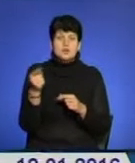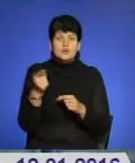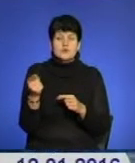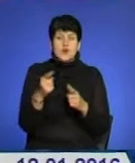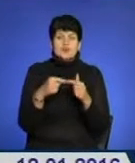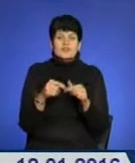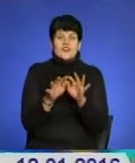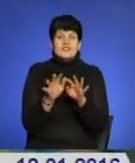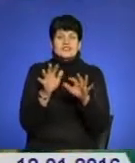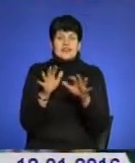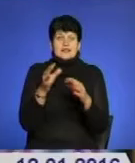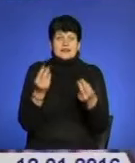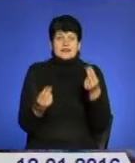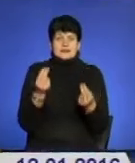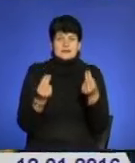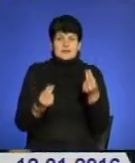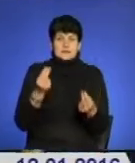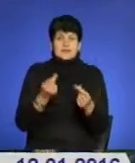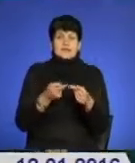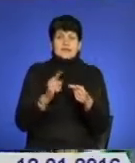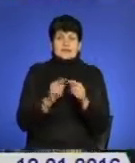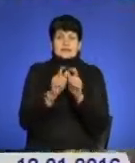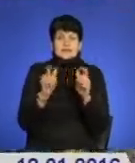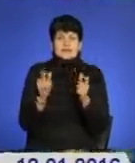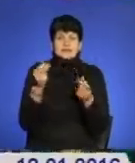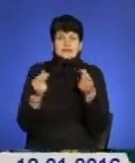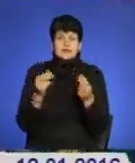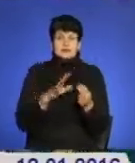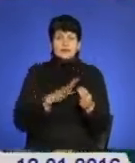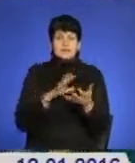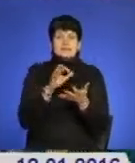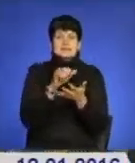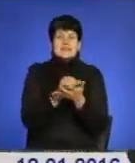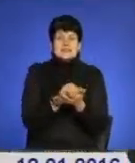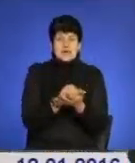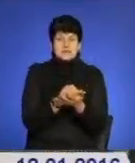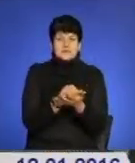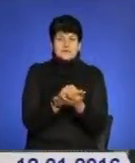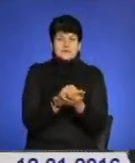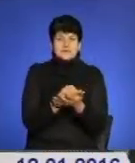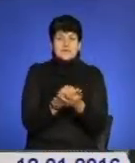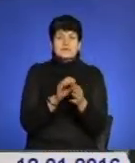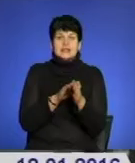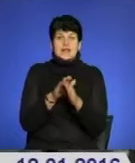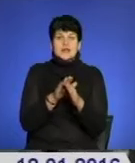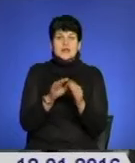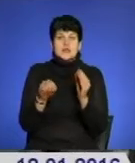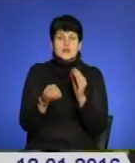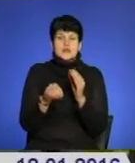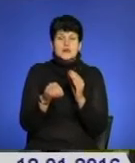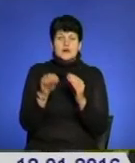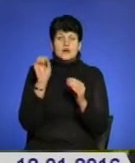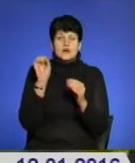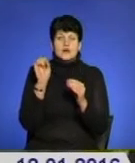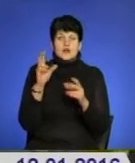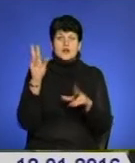азартних іграх. Дані гральні заклади маскувалися під заняття здійснення лотерейної діяльності. На ряді